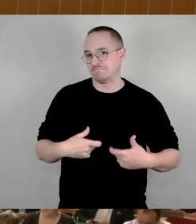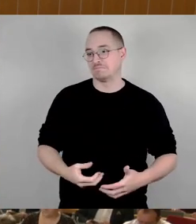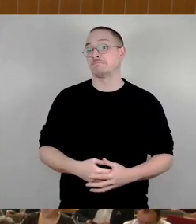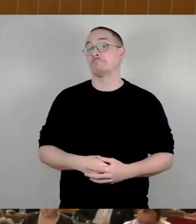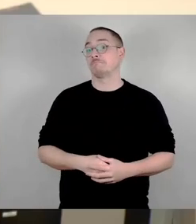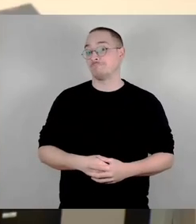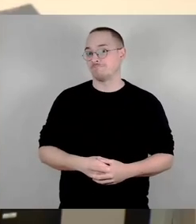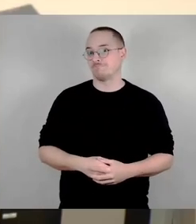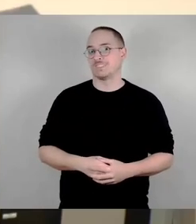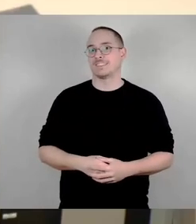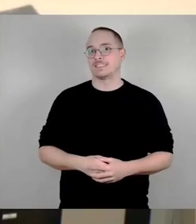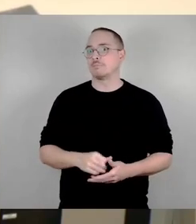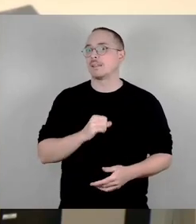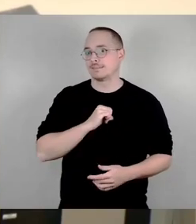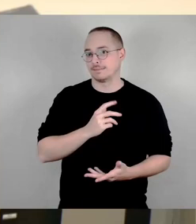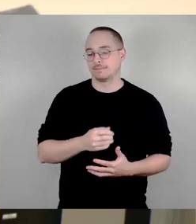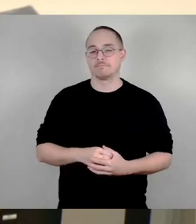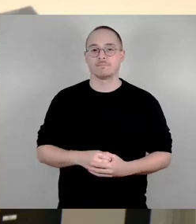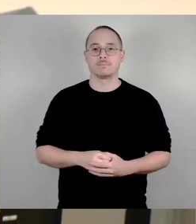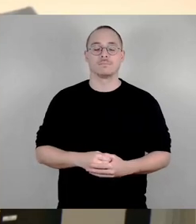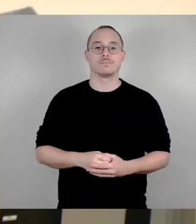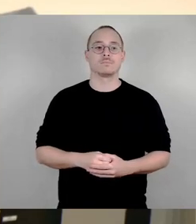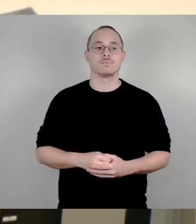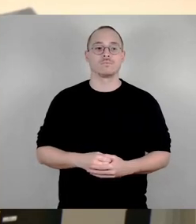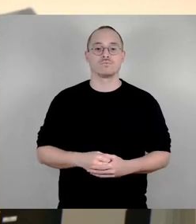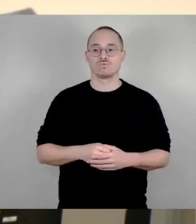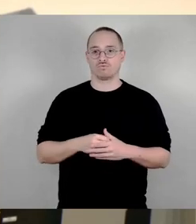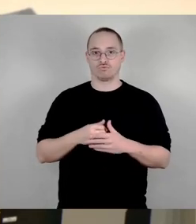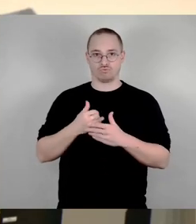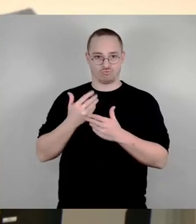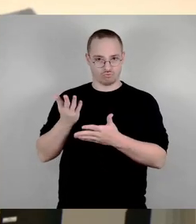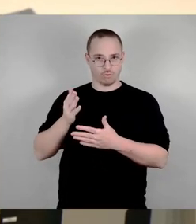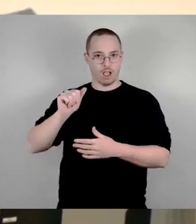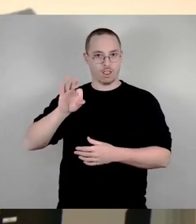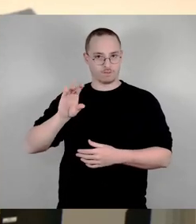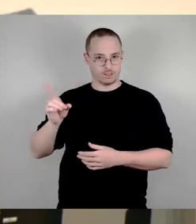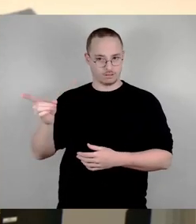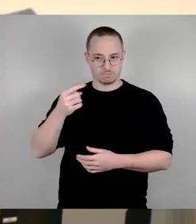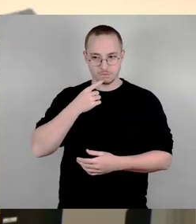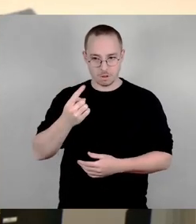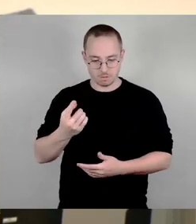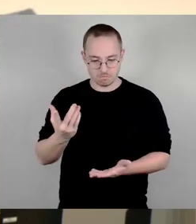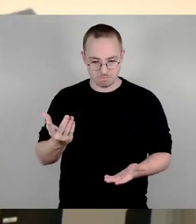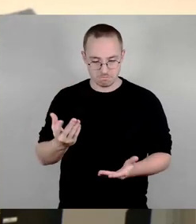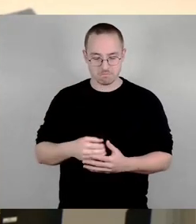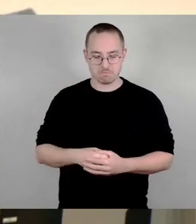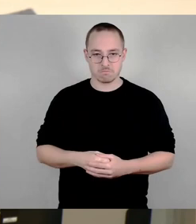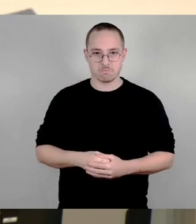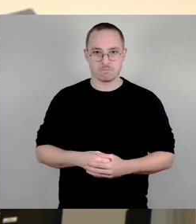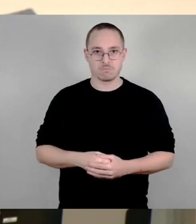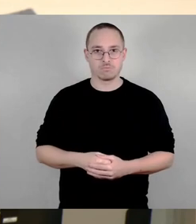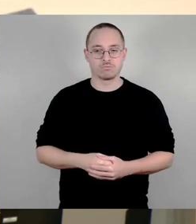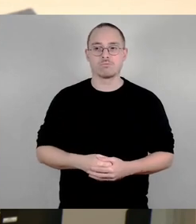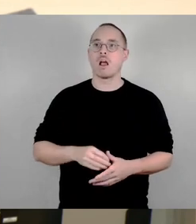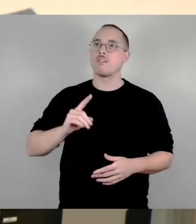also wir haben gehört von der AfD, dass wir jetzt eine Steuer, mal wieder eine